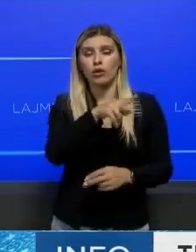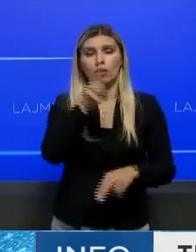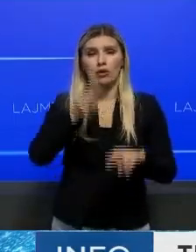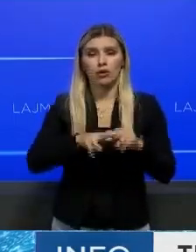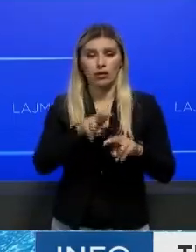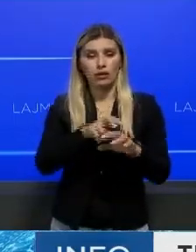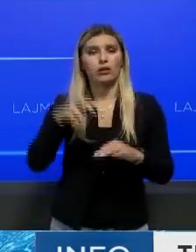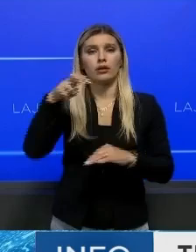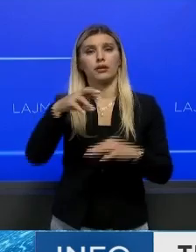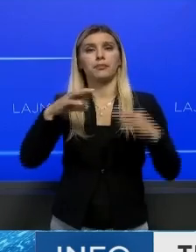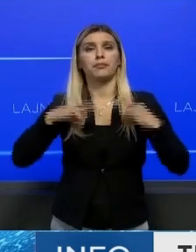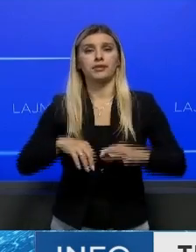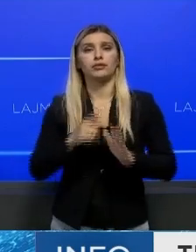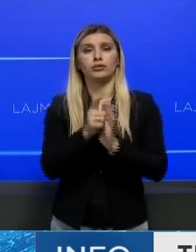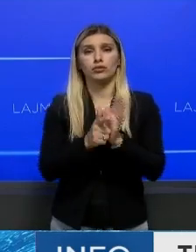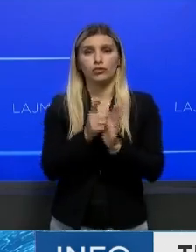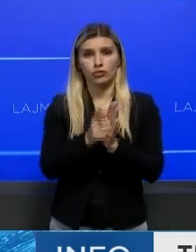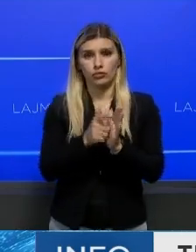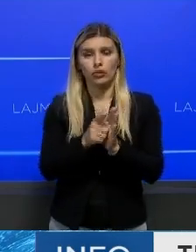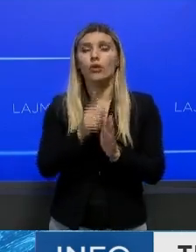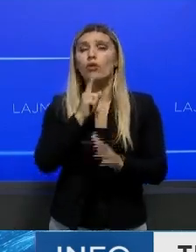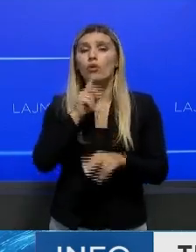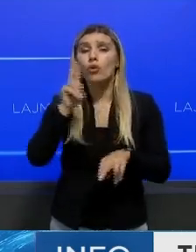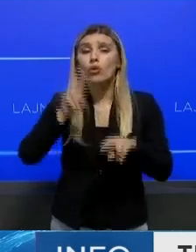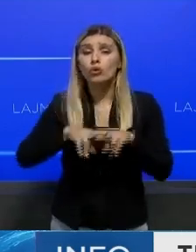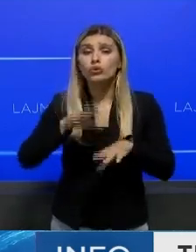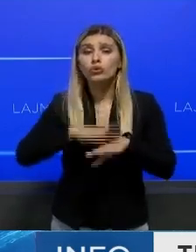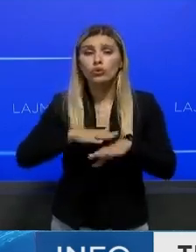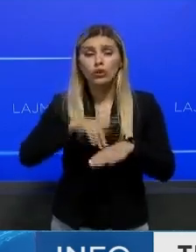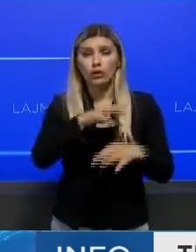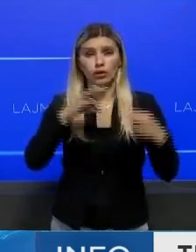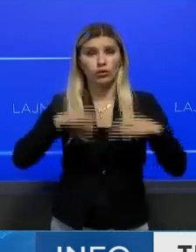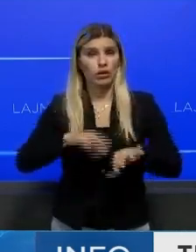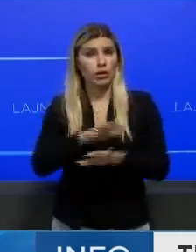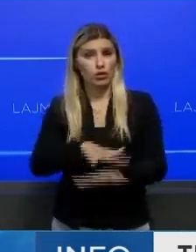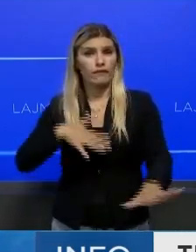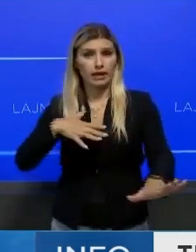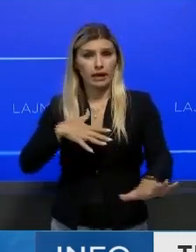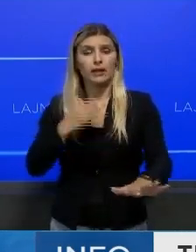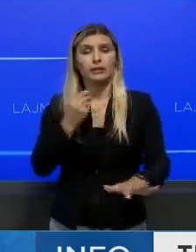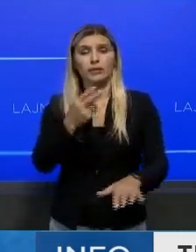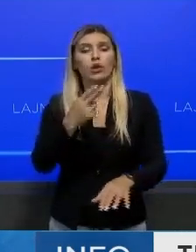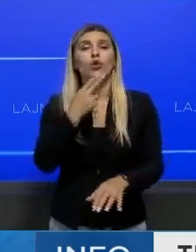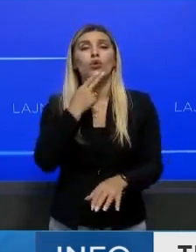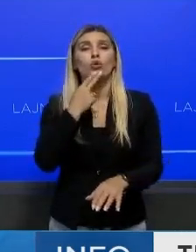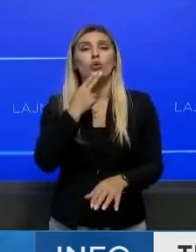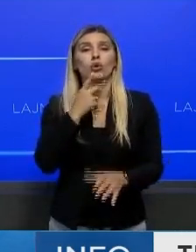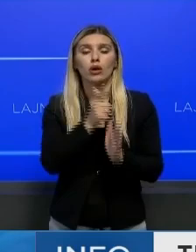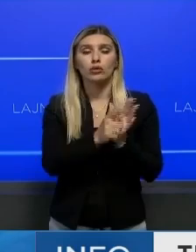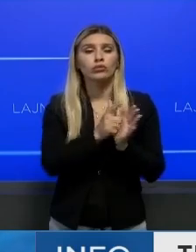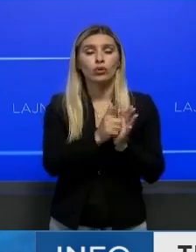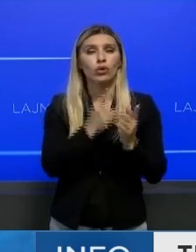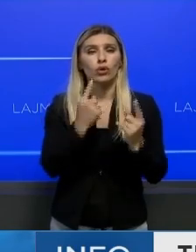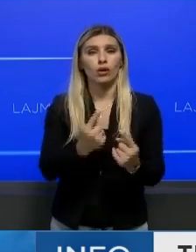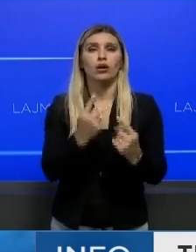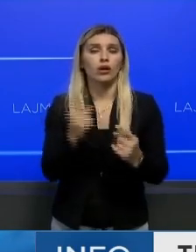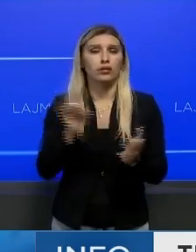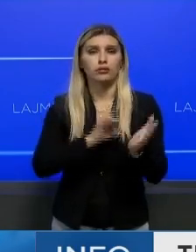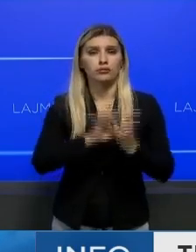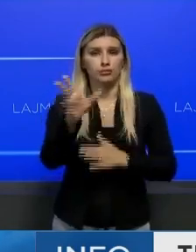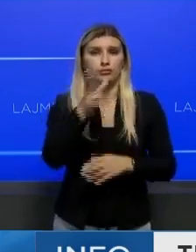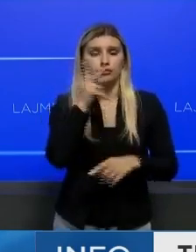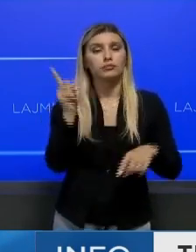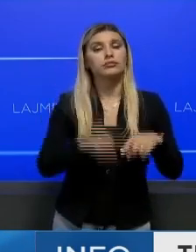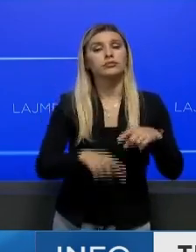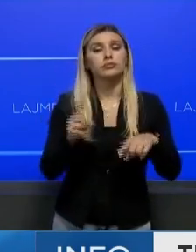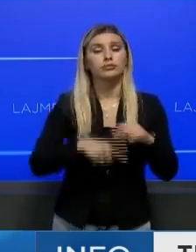emërua president në detyr nga kryetari i parlamentit, pasi ata nuk duan që ajtë jetë president në detyr dhe kam vërthirje që të